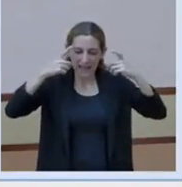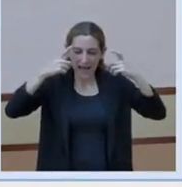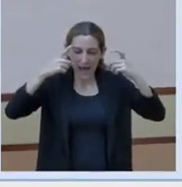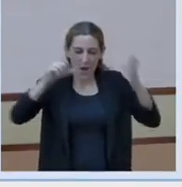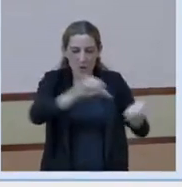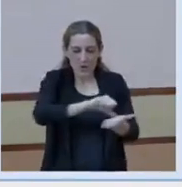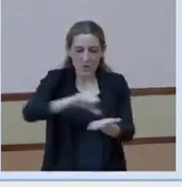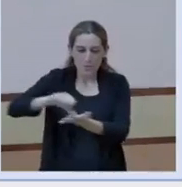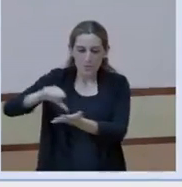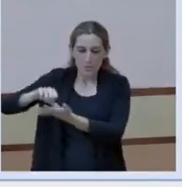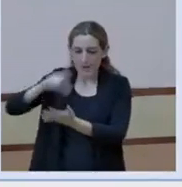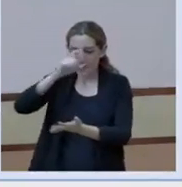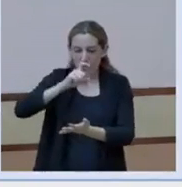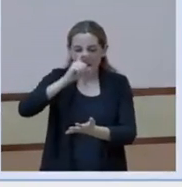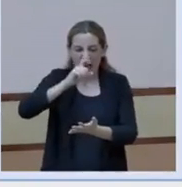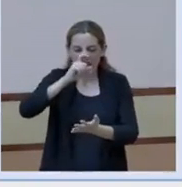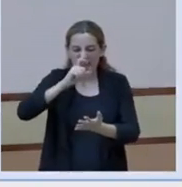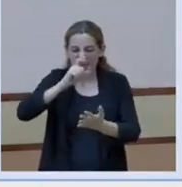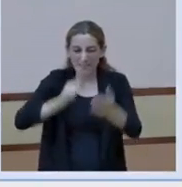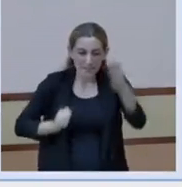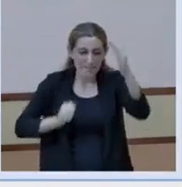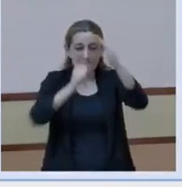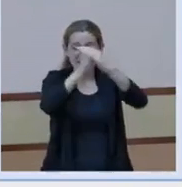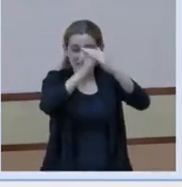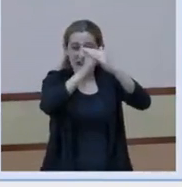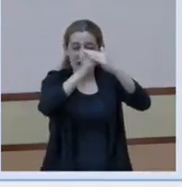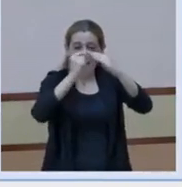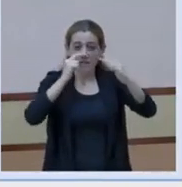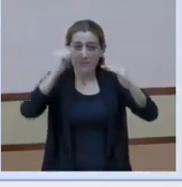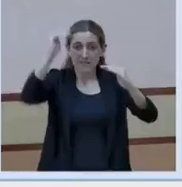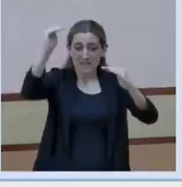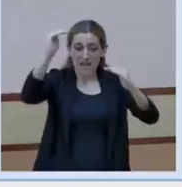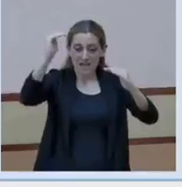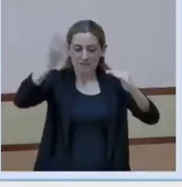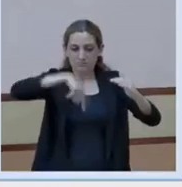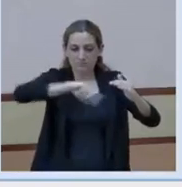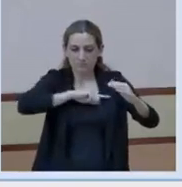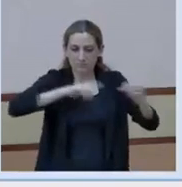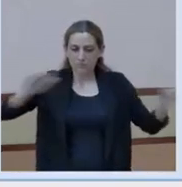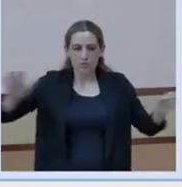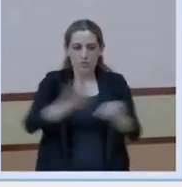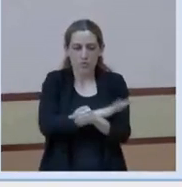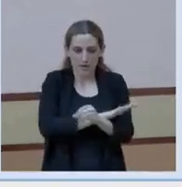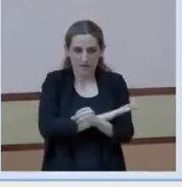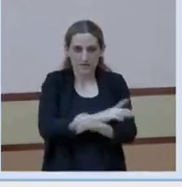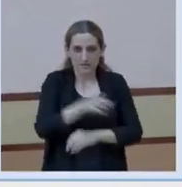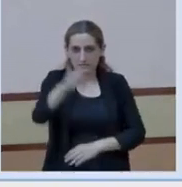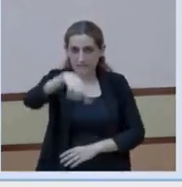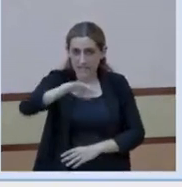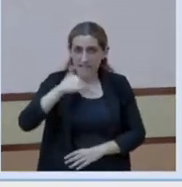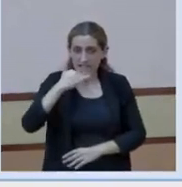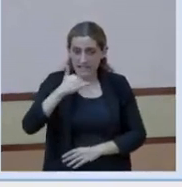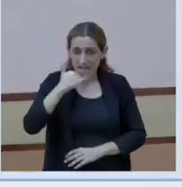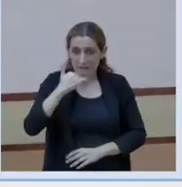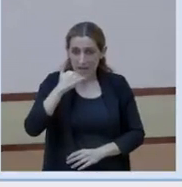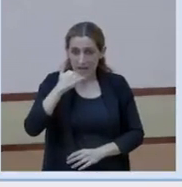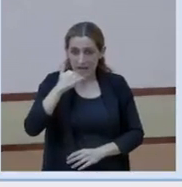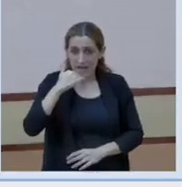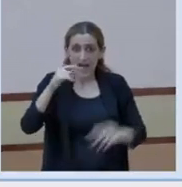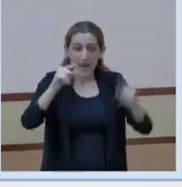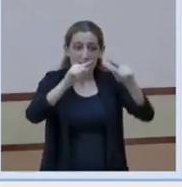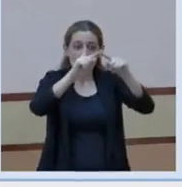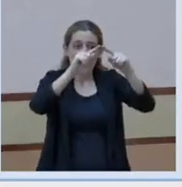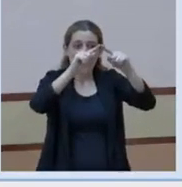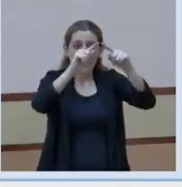població de les edats més avançades, que són les edats en què estem vacunant. Ja saben que la línia